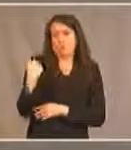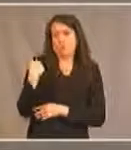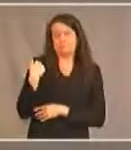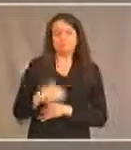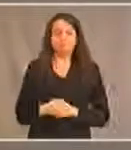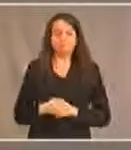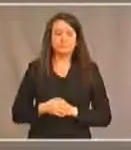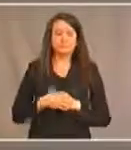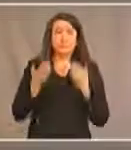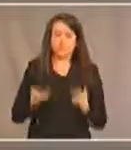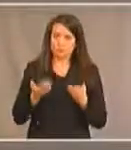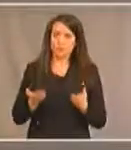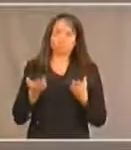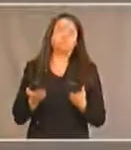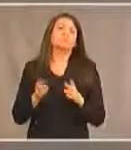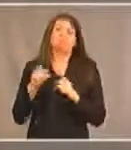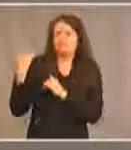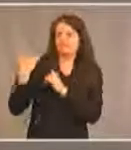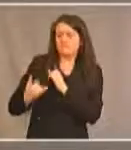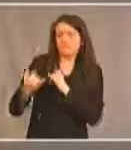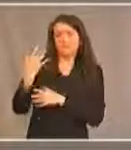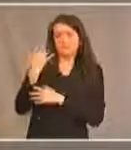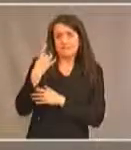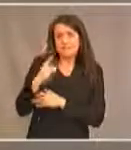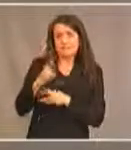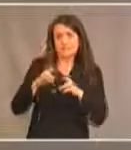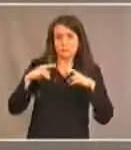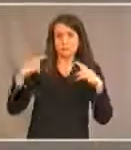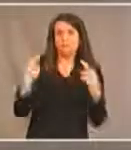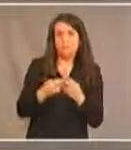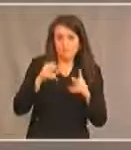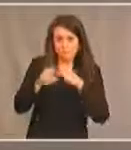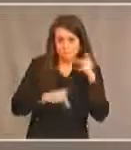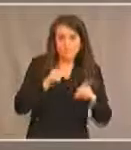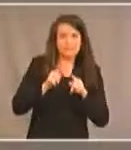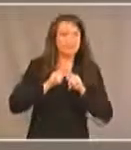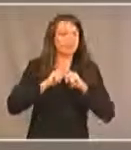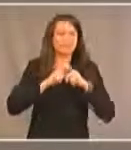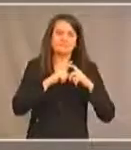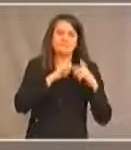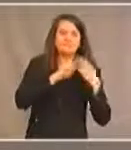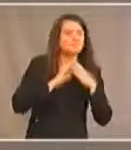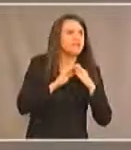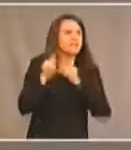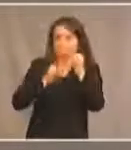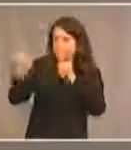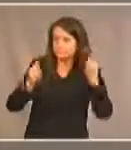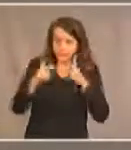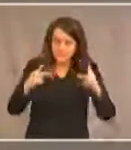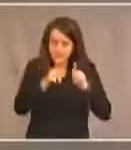À compter d'aujourd'hui, nous avons terminé 18 séances publiques dans diverses villes, un peu partout au pays,